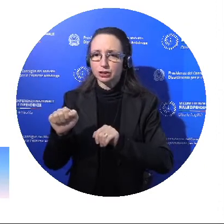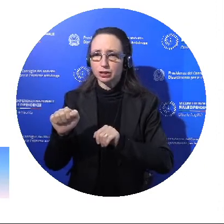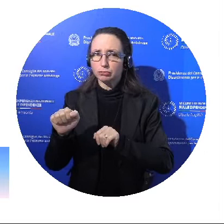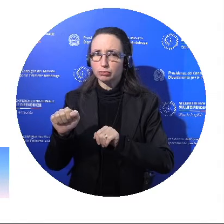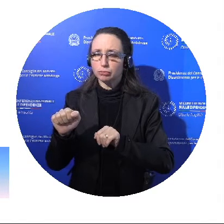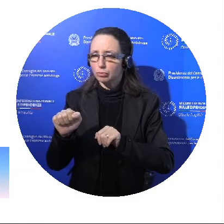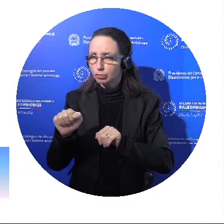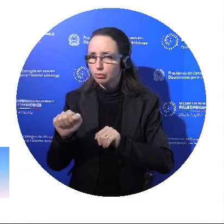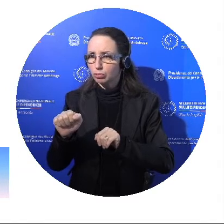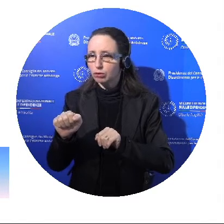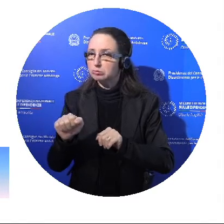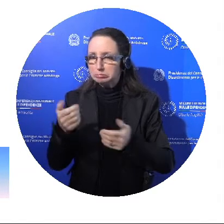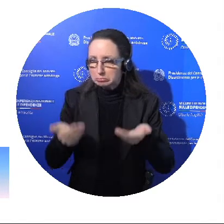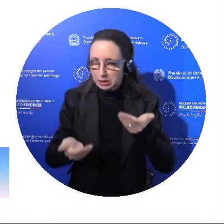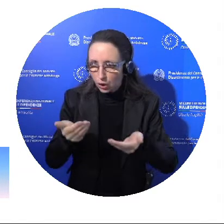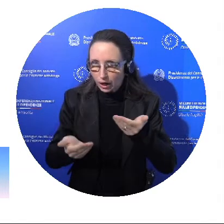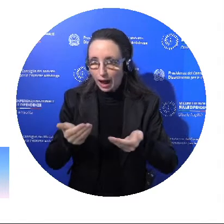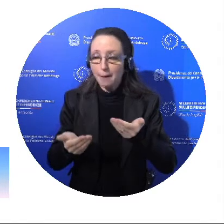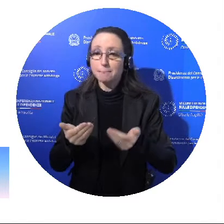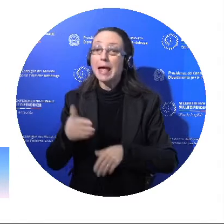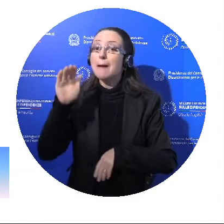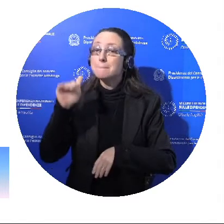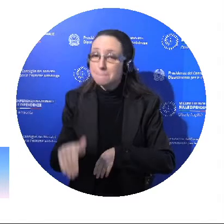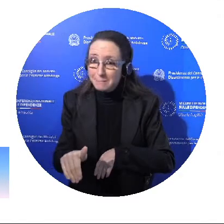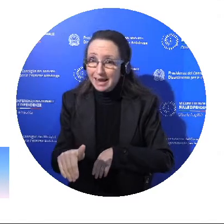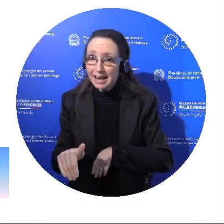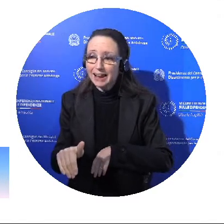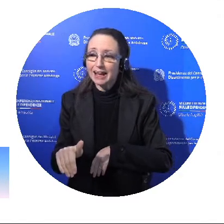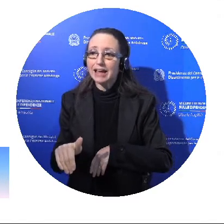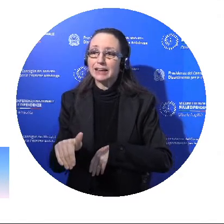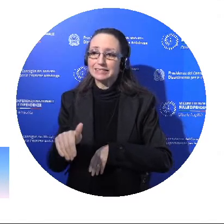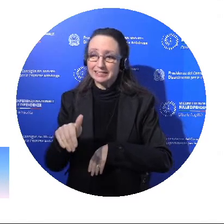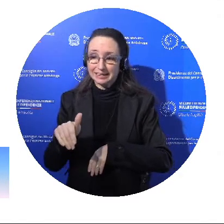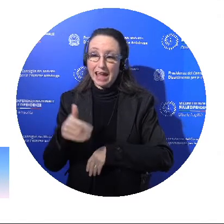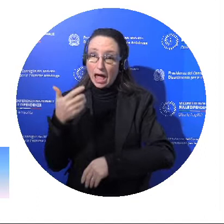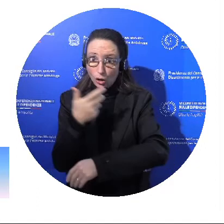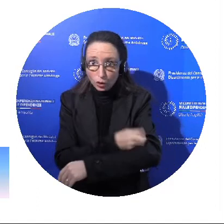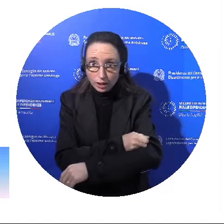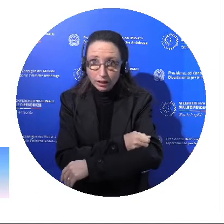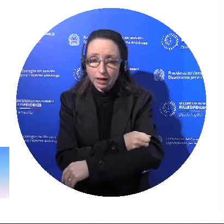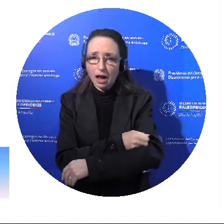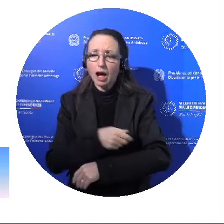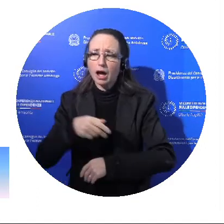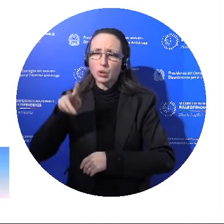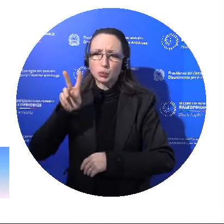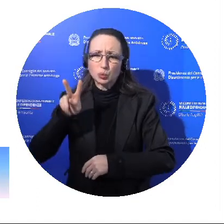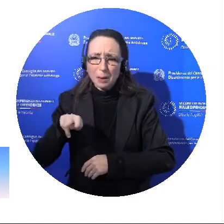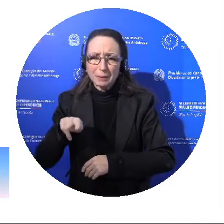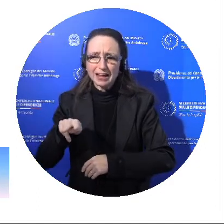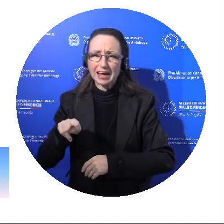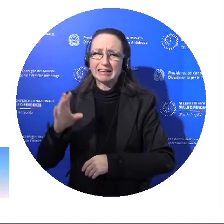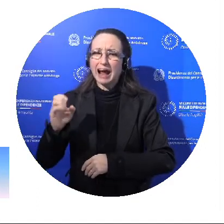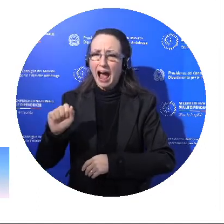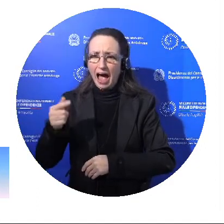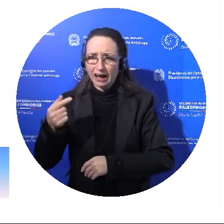sequestrata in ambito doganale, 1.000 kg di eroina, 2.500 kg di cat e